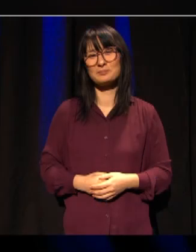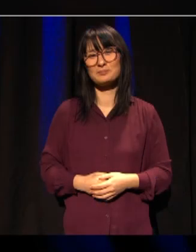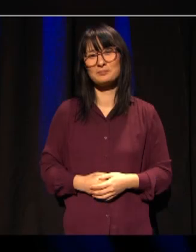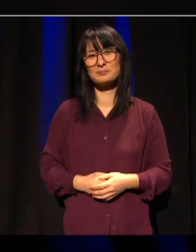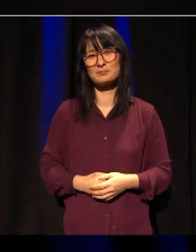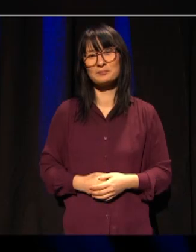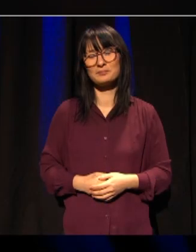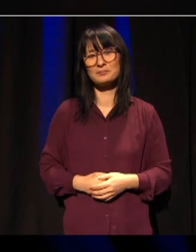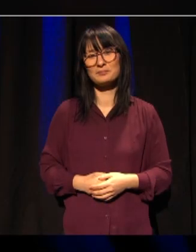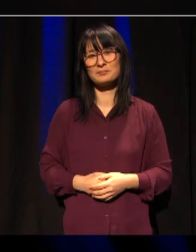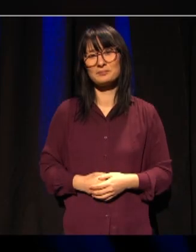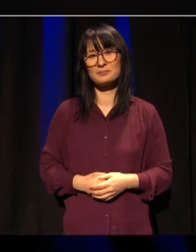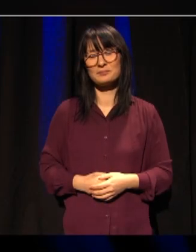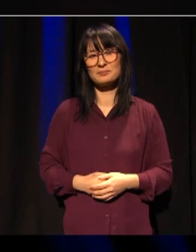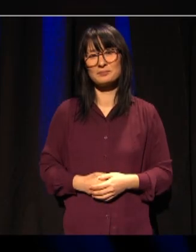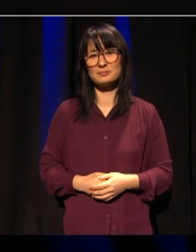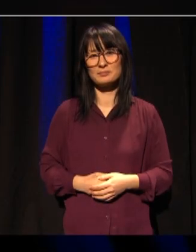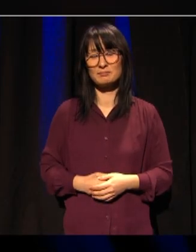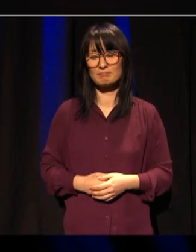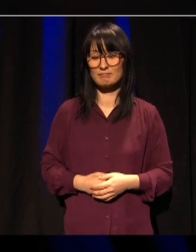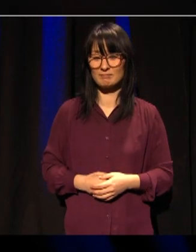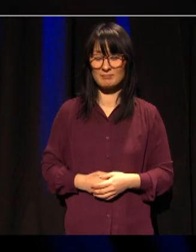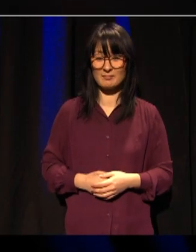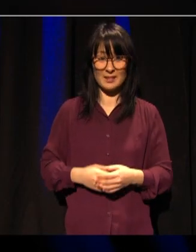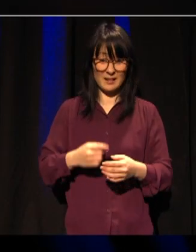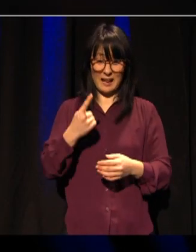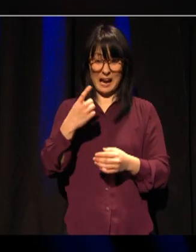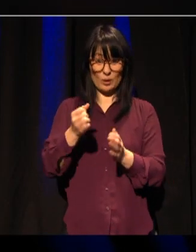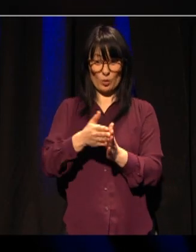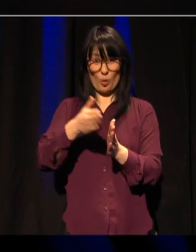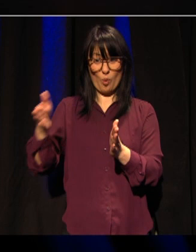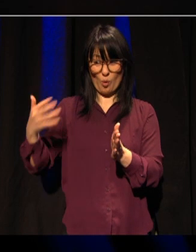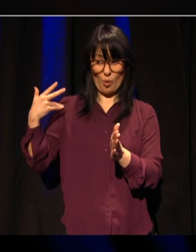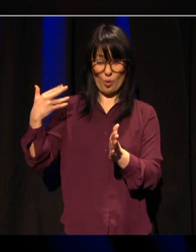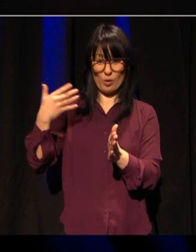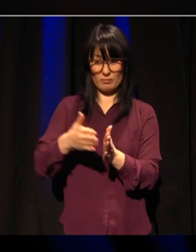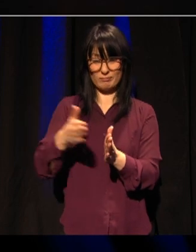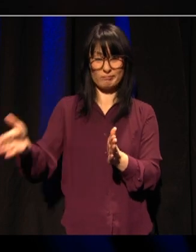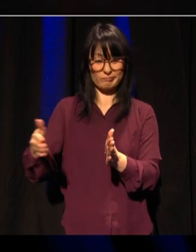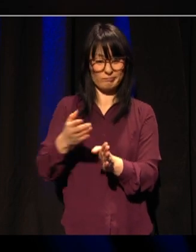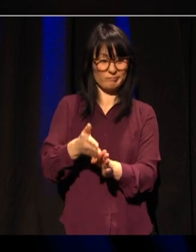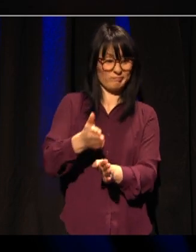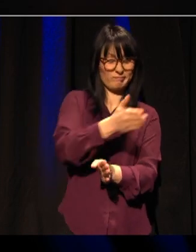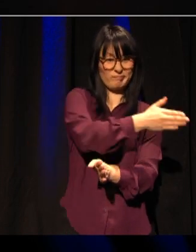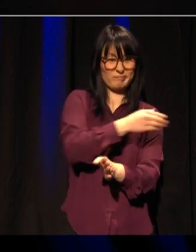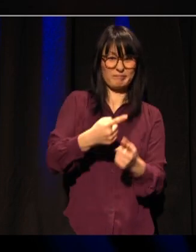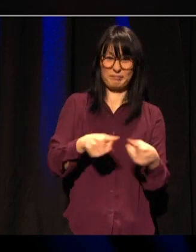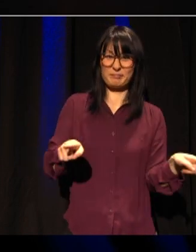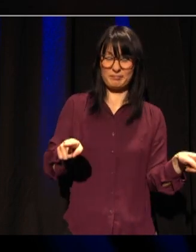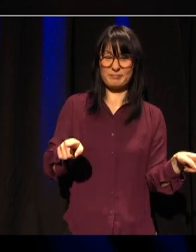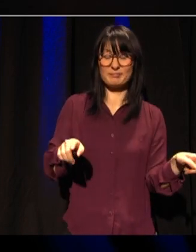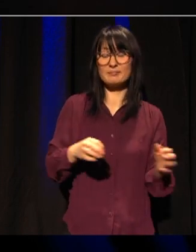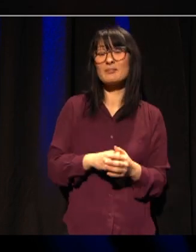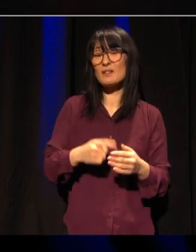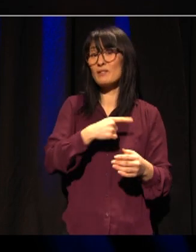Vi har et veldig annerledes år bak oss. Vi har fremdeles utfordrende dager foran